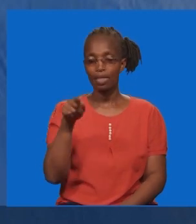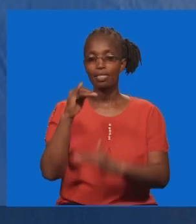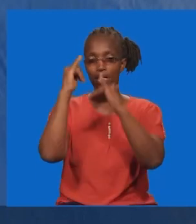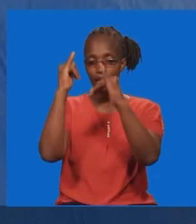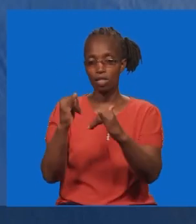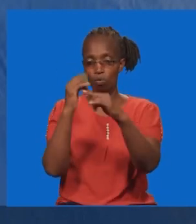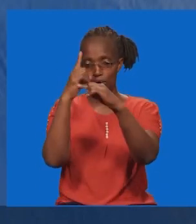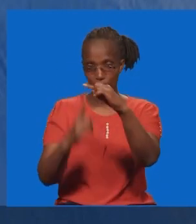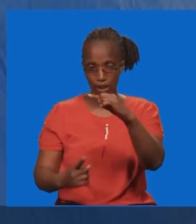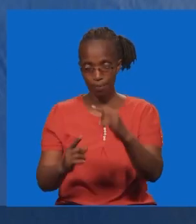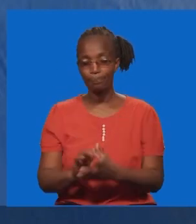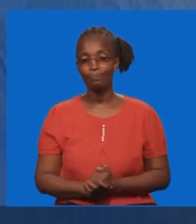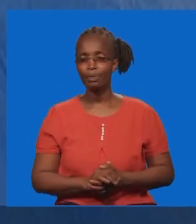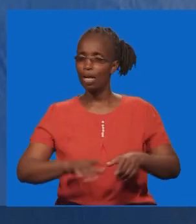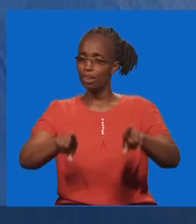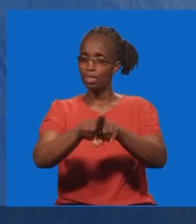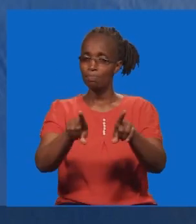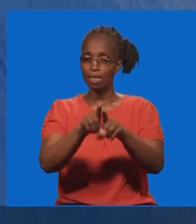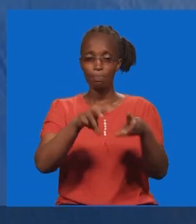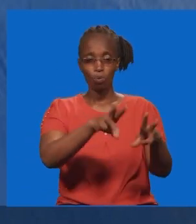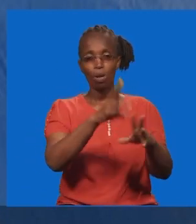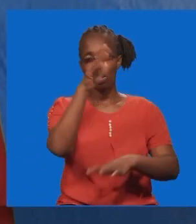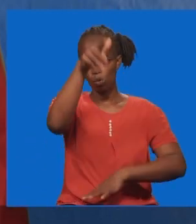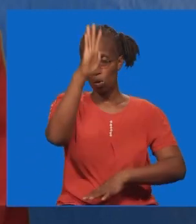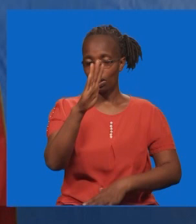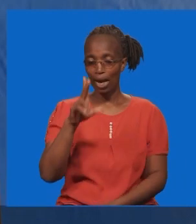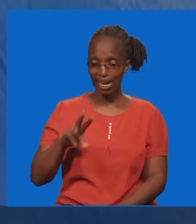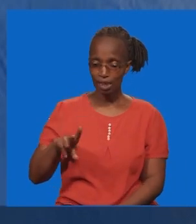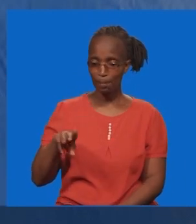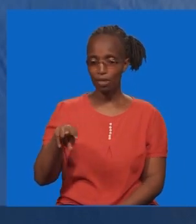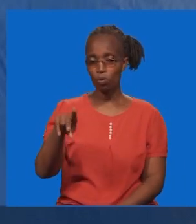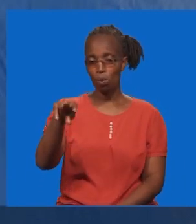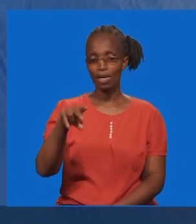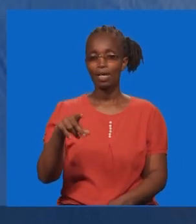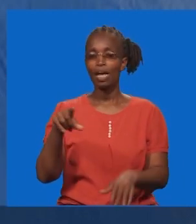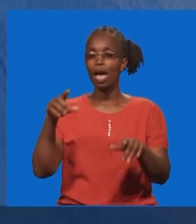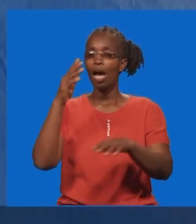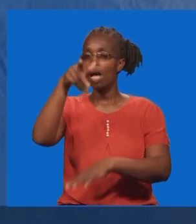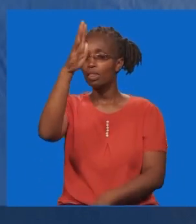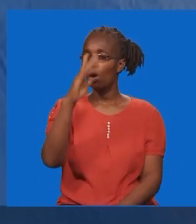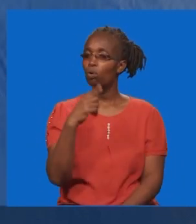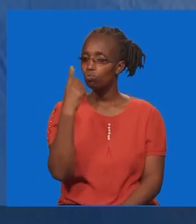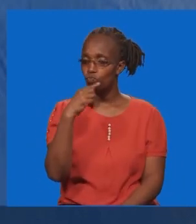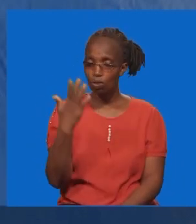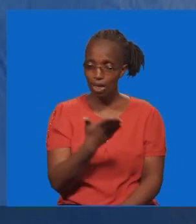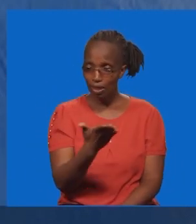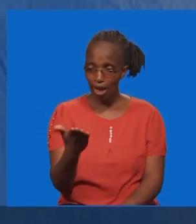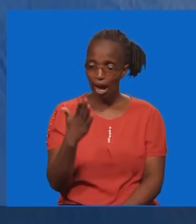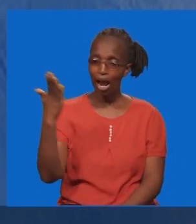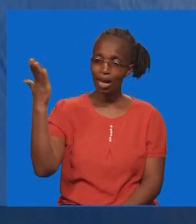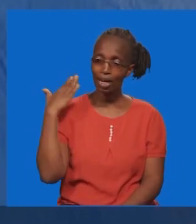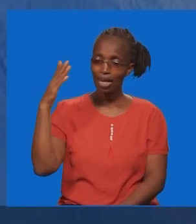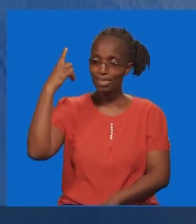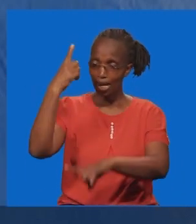nazidi kusema ya kwamba. Jinsi mungu alivyo kuwa anakutembea. Mungu alie kuwepo mwaka